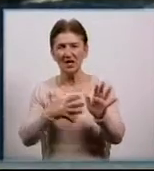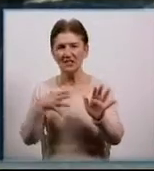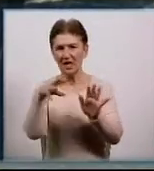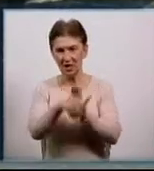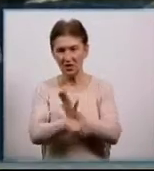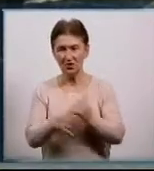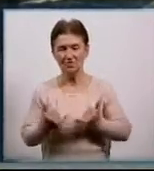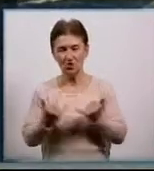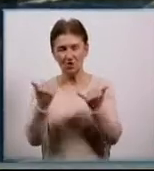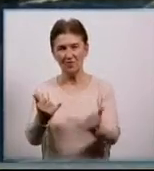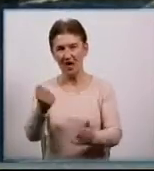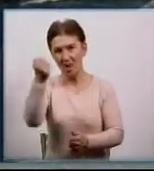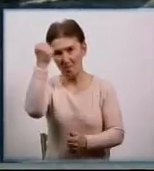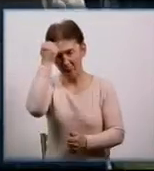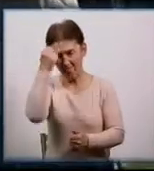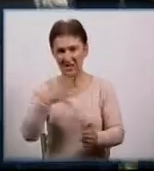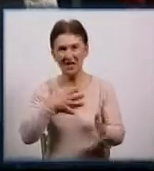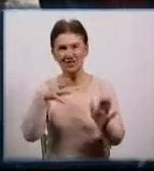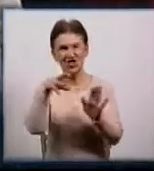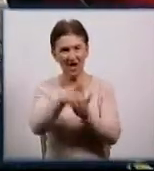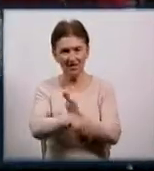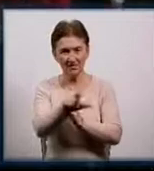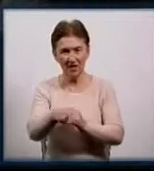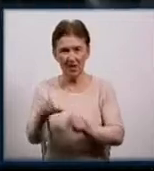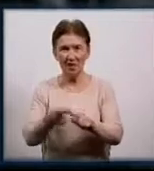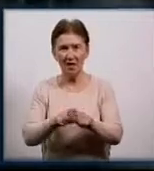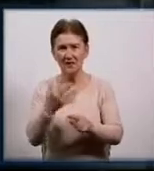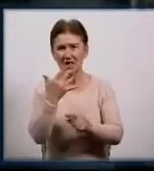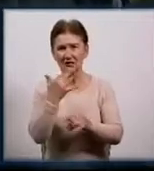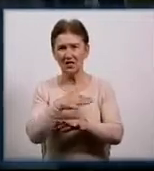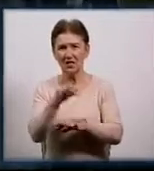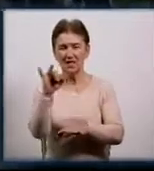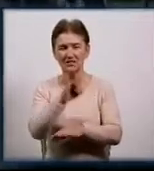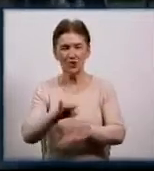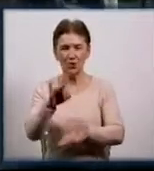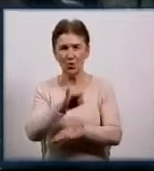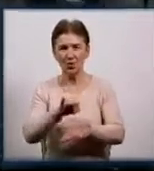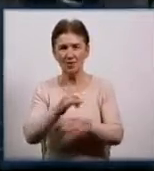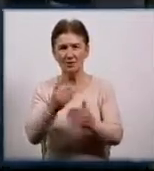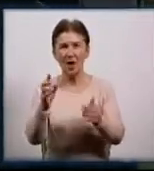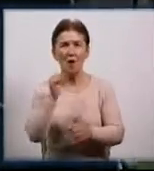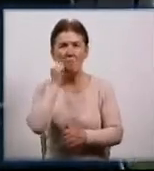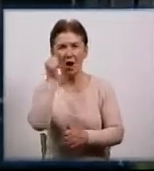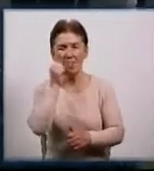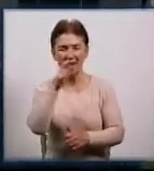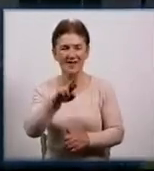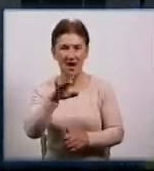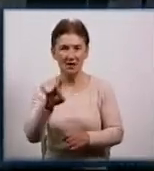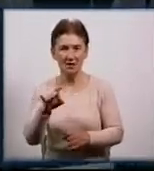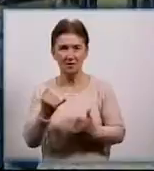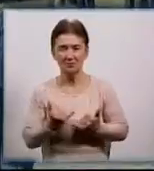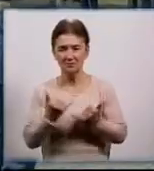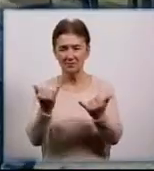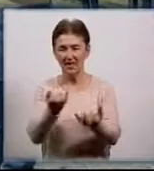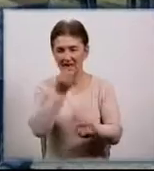Вшанування пам'яті жертв нацизму Києві відбувалося на території національного історико-меморіального заповідника Бабин Яр. Покласти квіти до пам